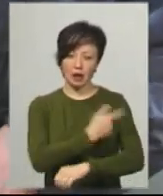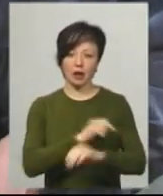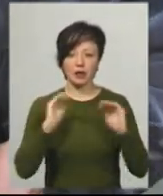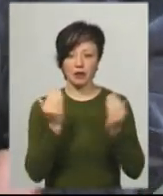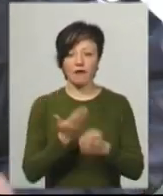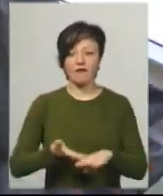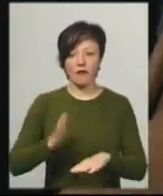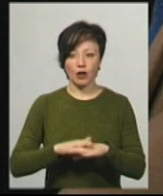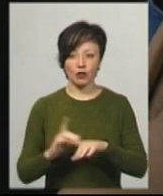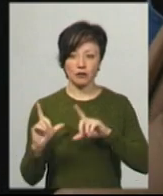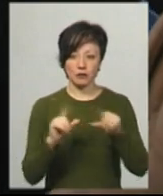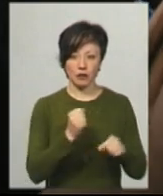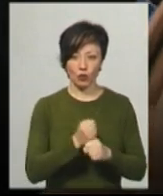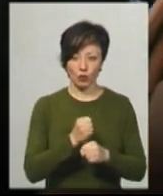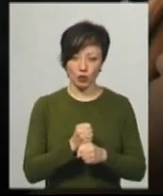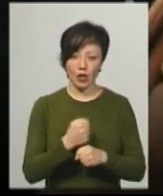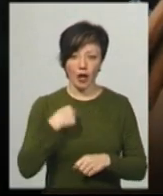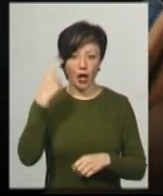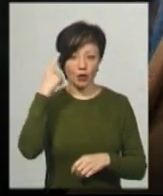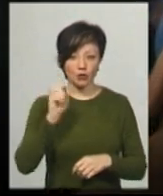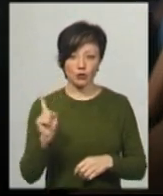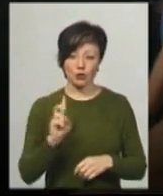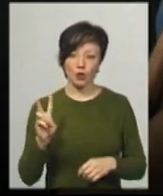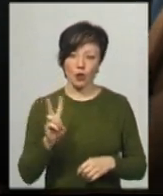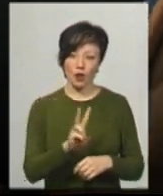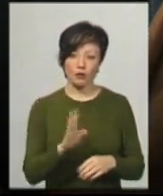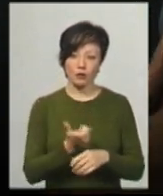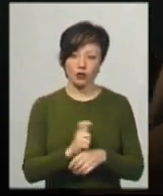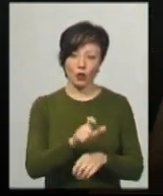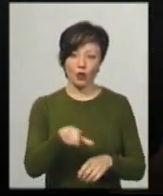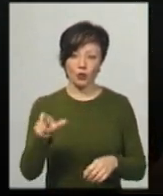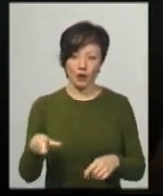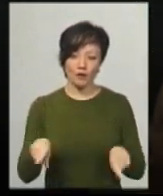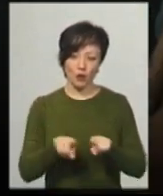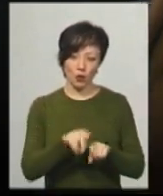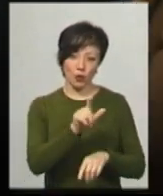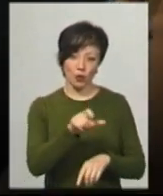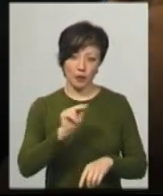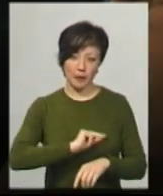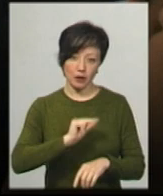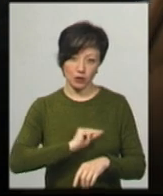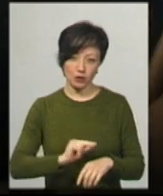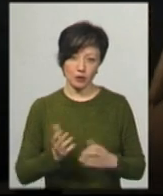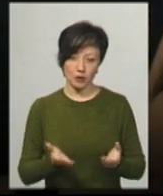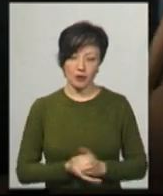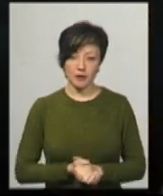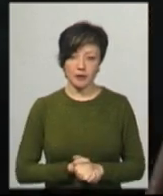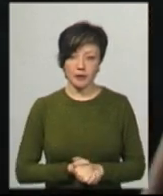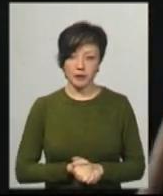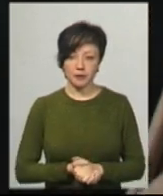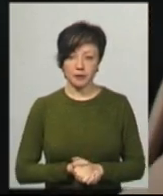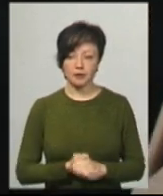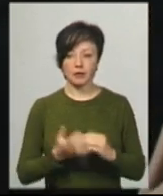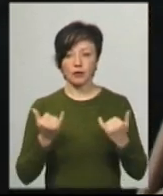важче діставатися роботи. Я думаю, що в тролейбусах буде більше людей. Все одно, люди працюють, а в Хмельницькому багато.